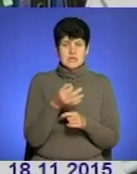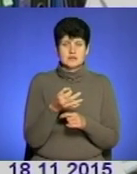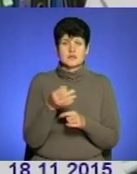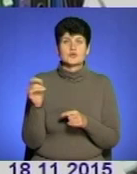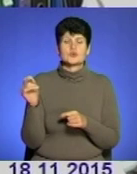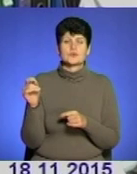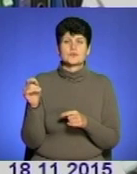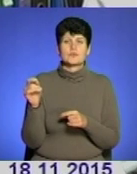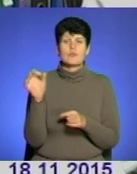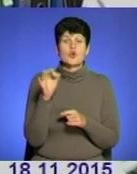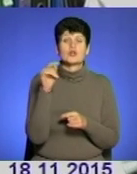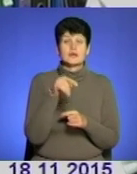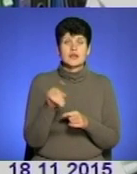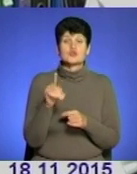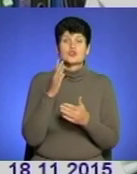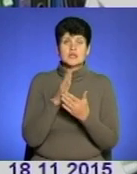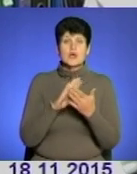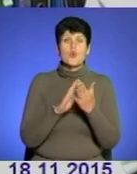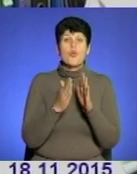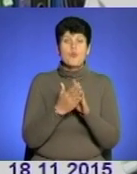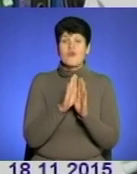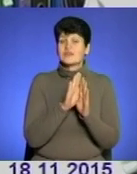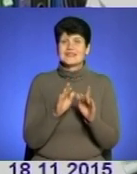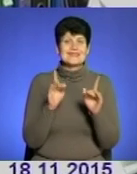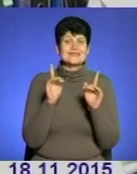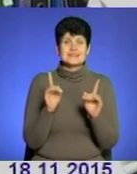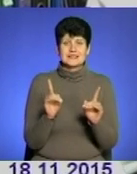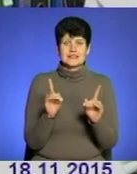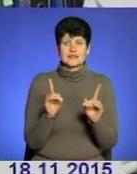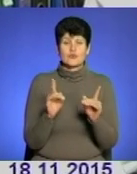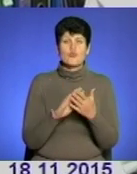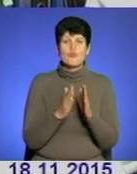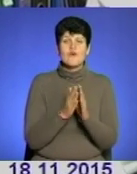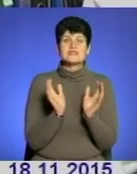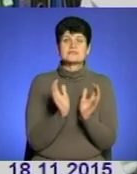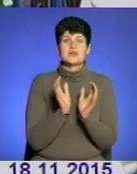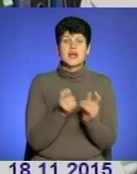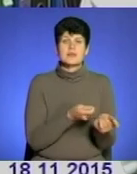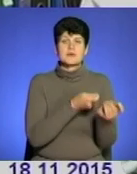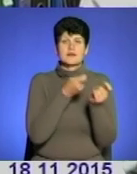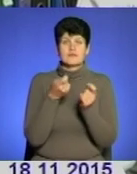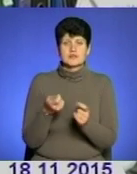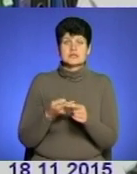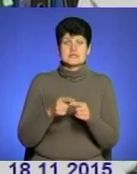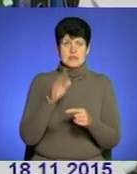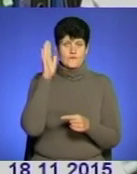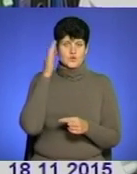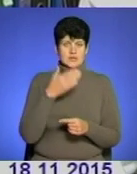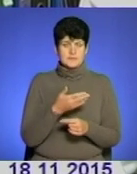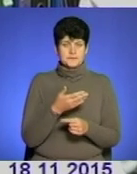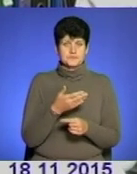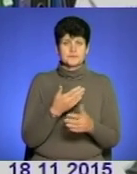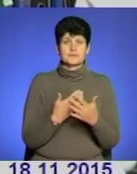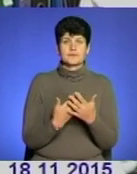те, що є певні умови зберігання і транспортування цієї води. Як